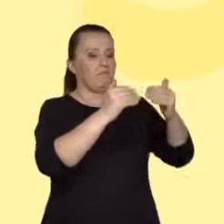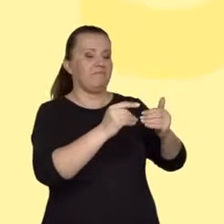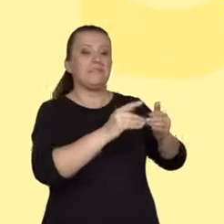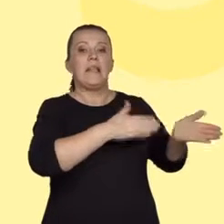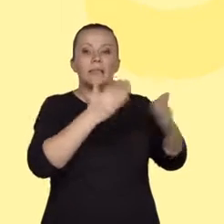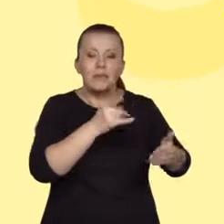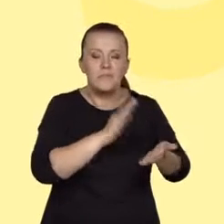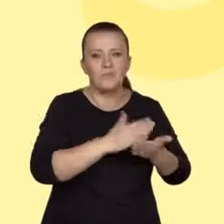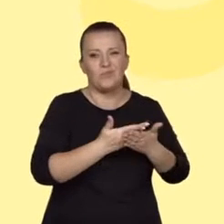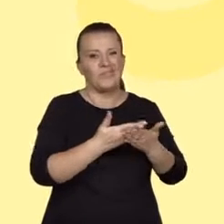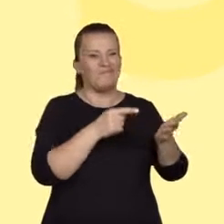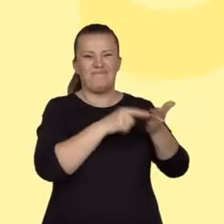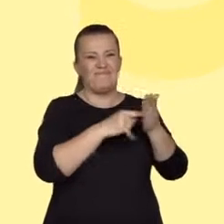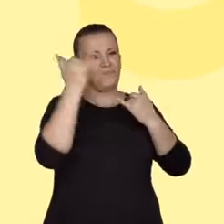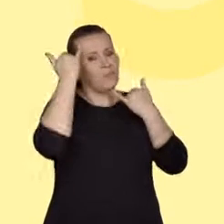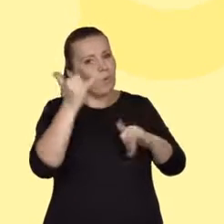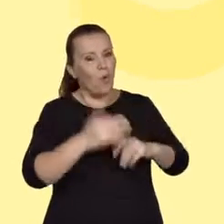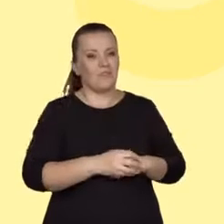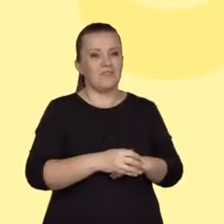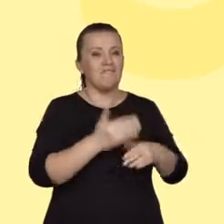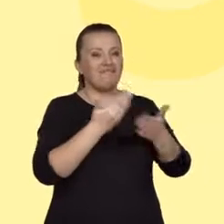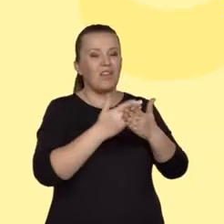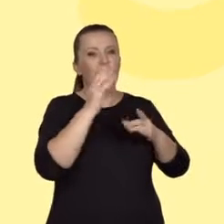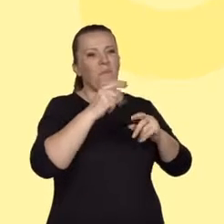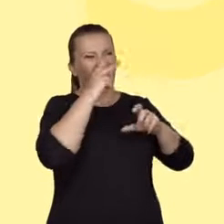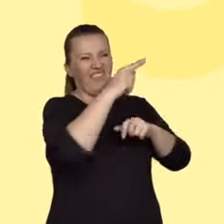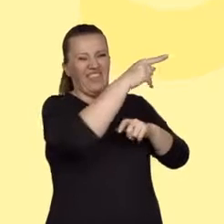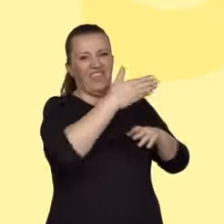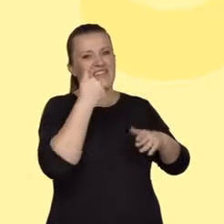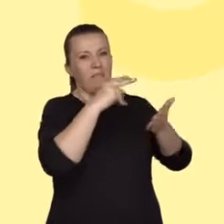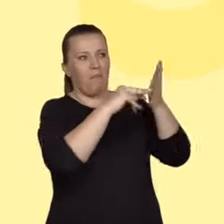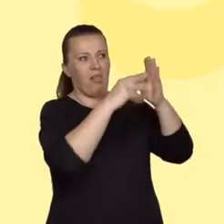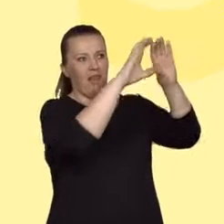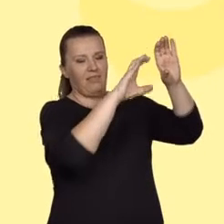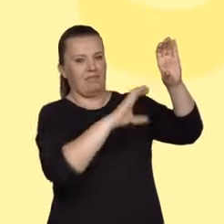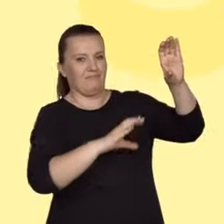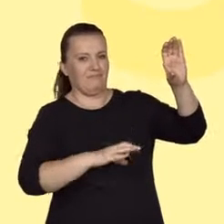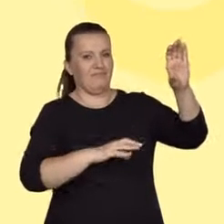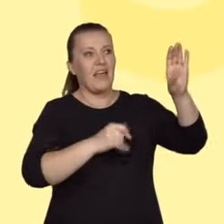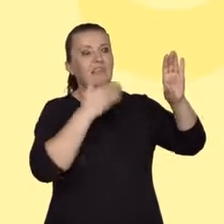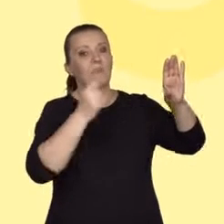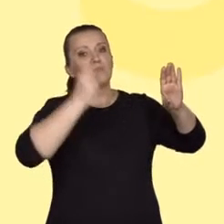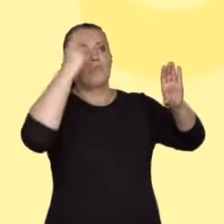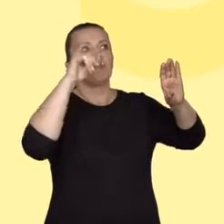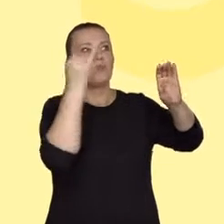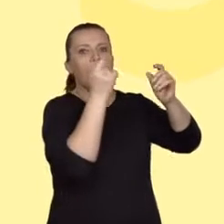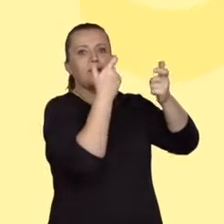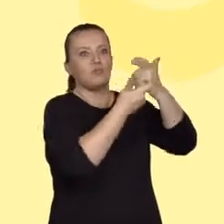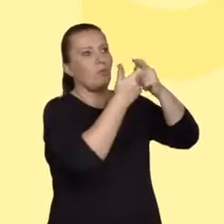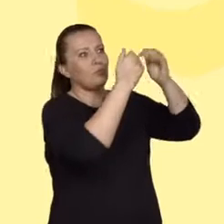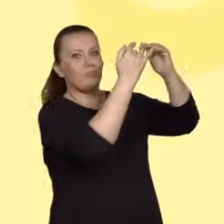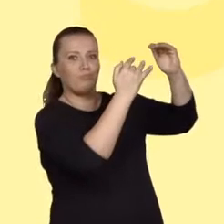autor nie przyjął żadnej koncepcji kompozycyjnej. Nie ma pomysłu na porządek argumentacji, przez co praca powinna być w tym zakresie oceniona nisko.